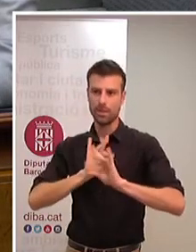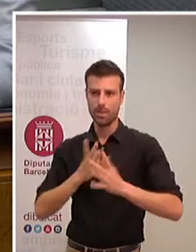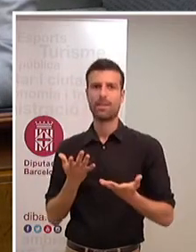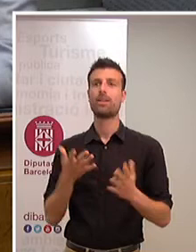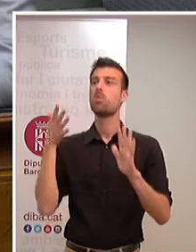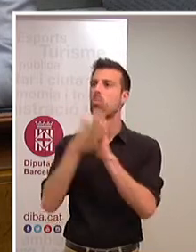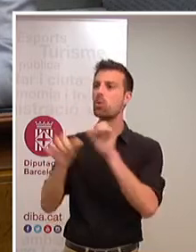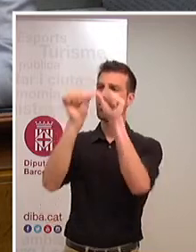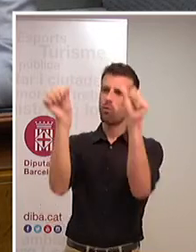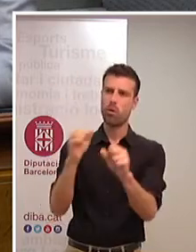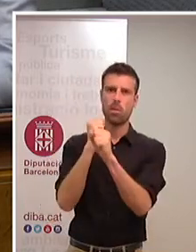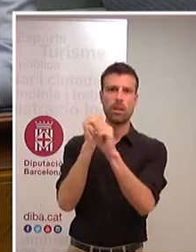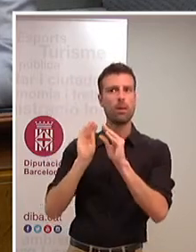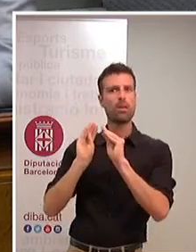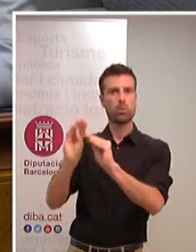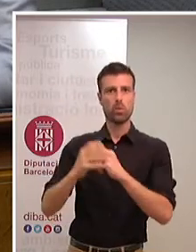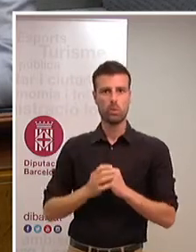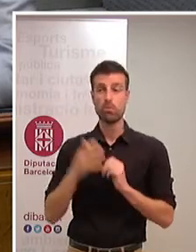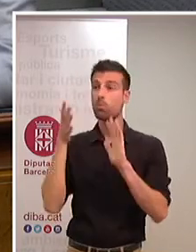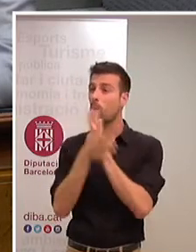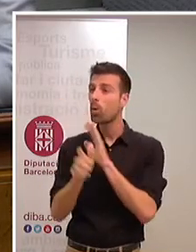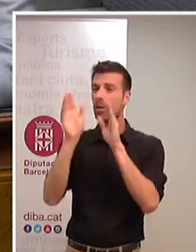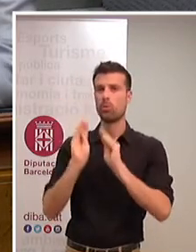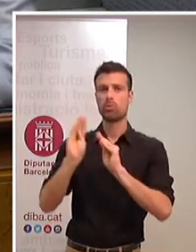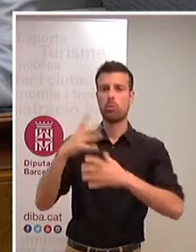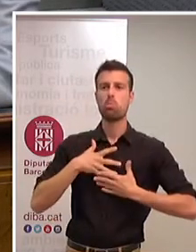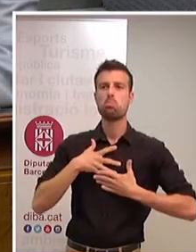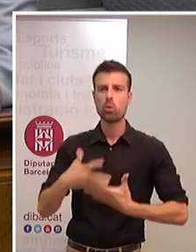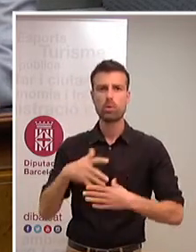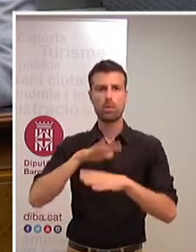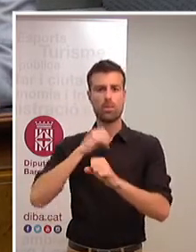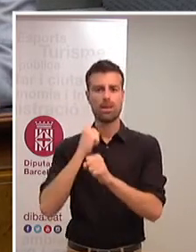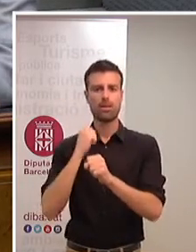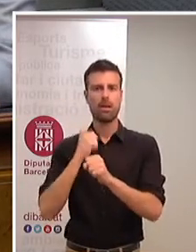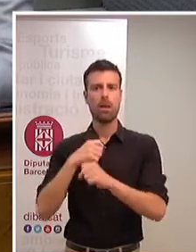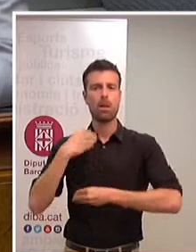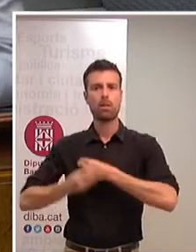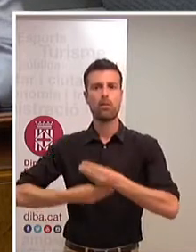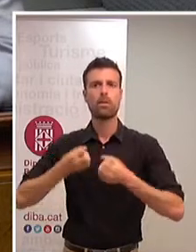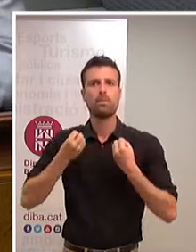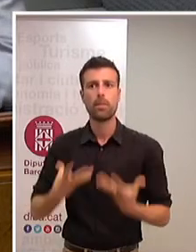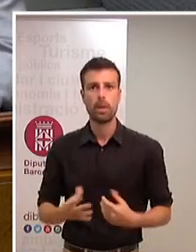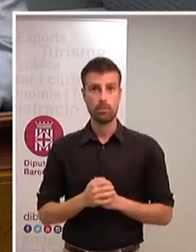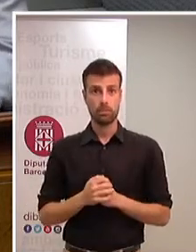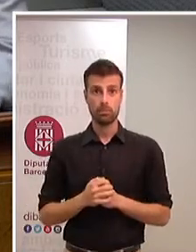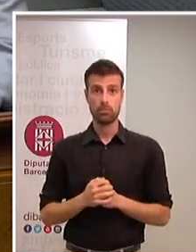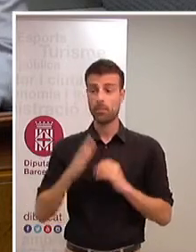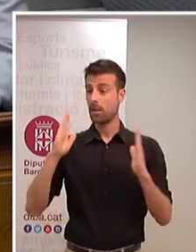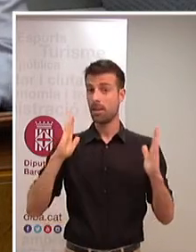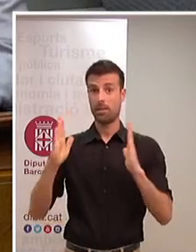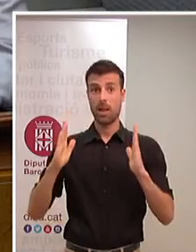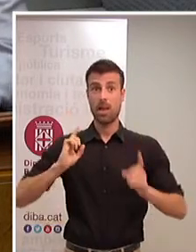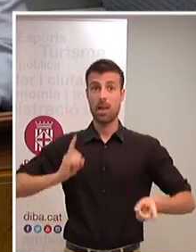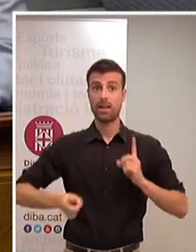de treballar a la Diputació, per la voluntat que la feina es faci amb record. Certament, aquest mandat ha estat un mandat